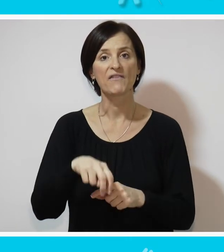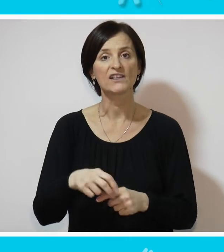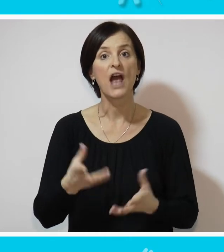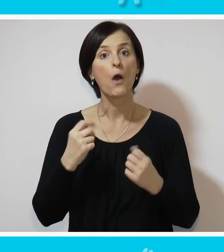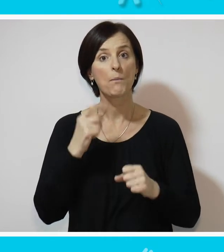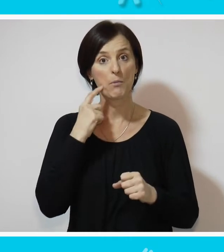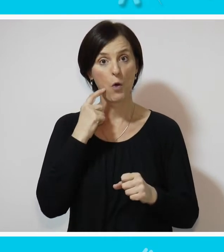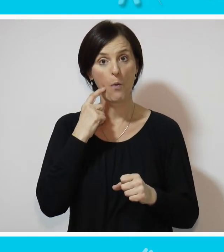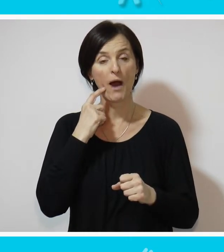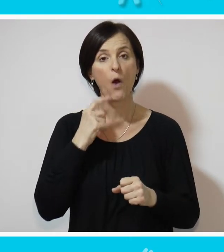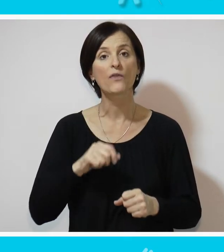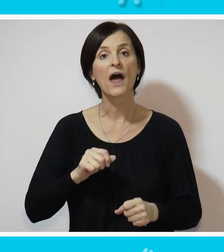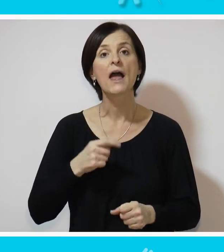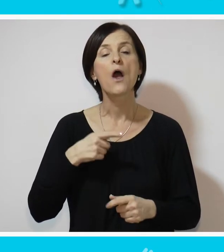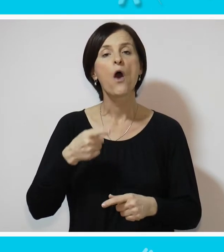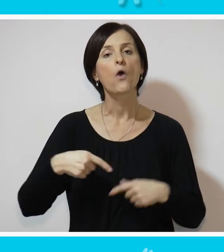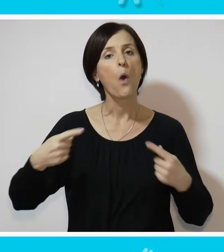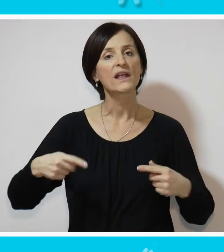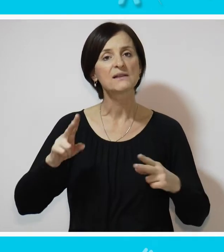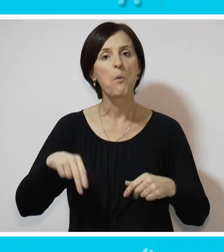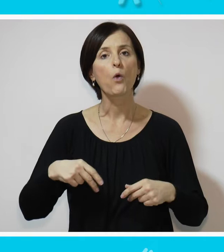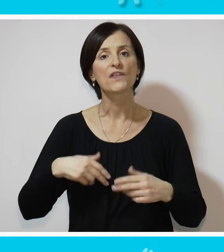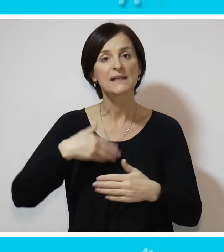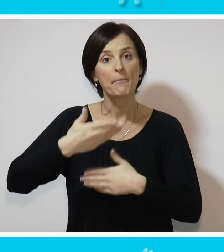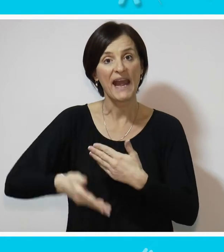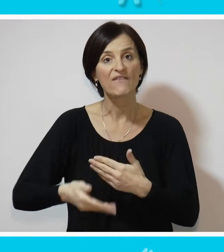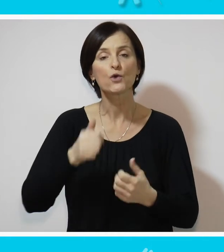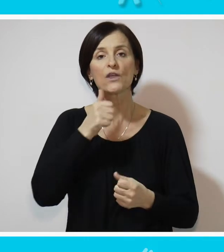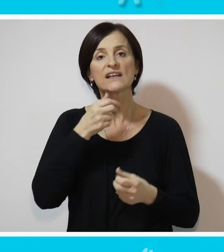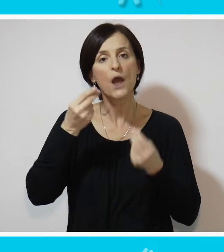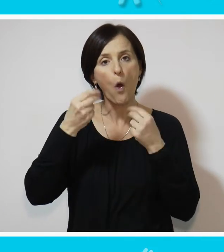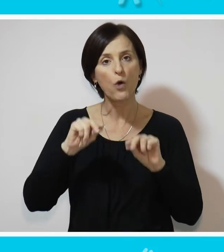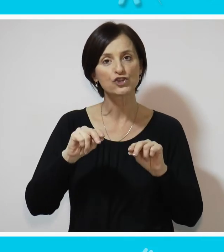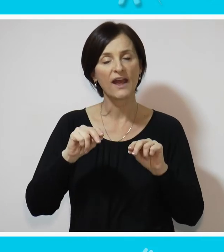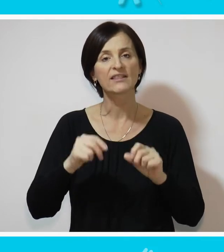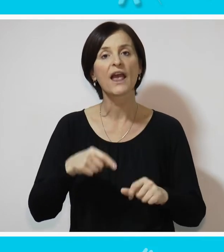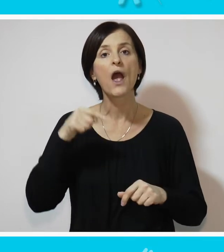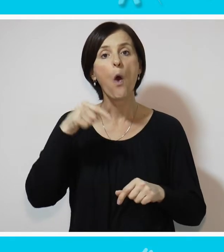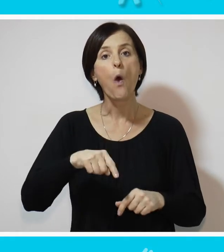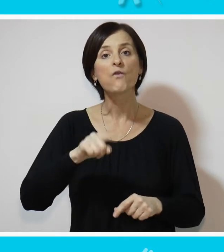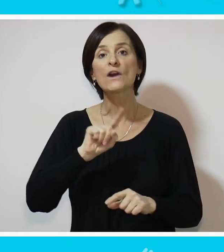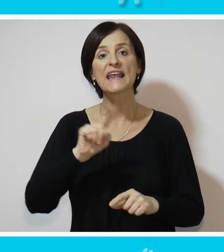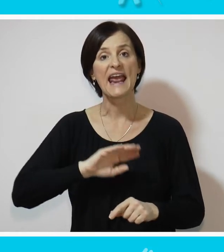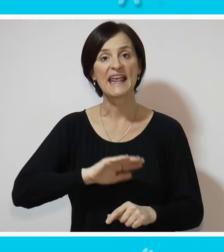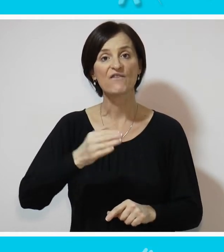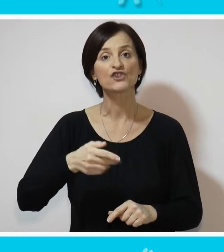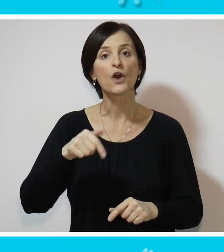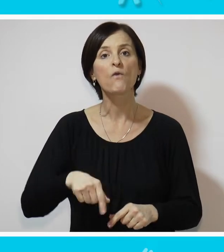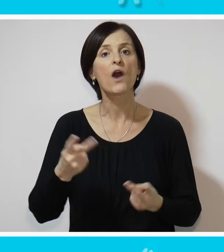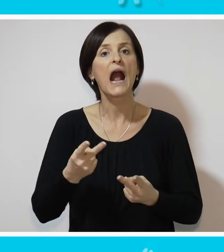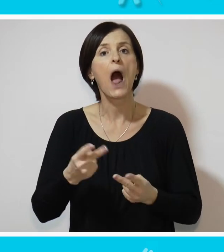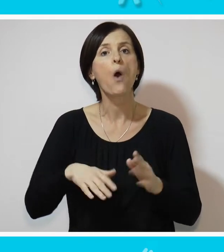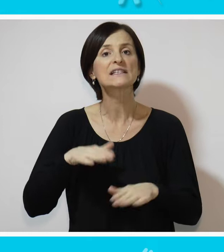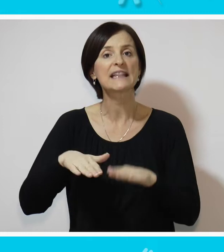usudio da prođe kolice, verovato mogu da se prevrnu ili oštete. Ovakve, ovakav, ovo njihvičak, ovo je stepen i